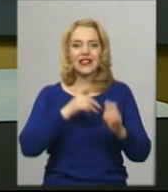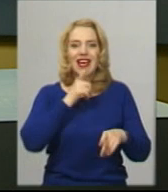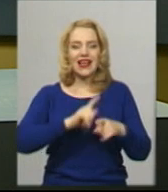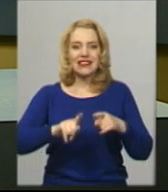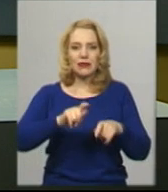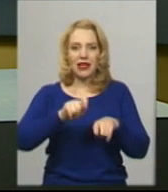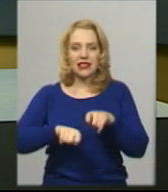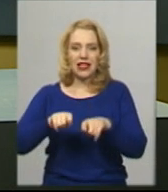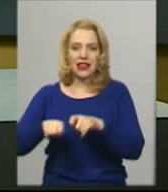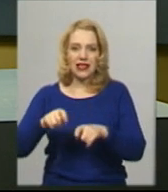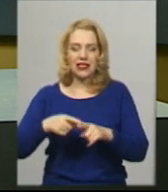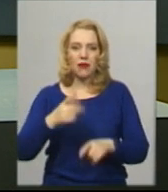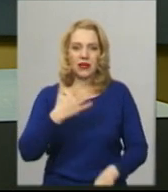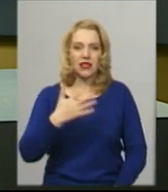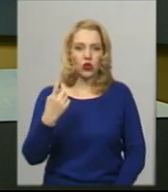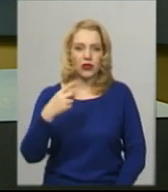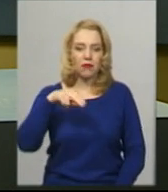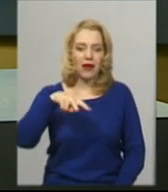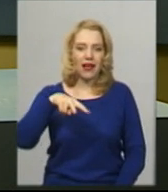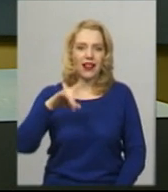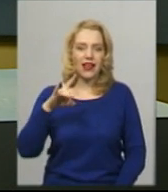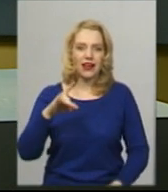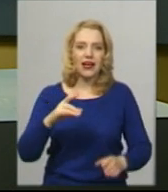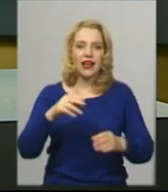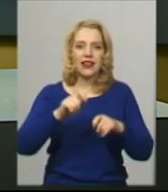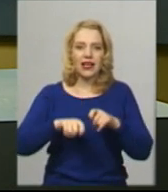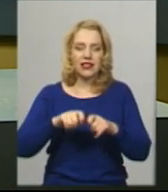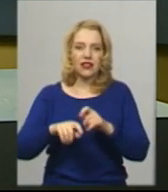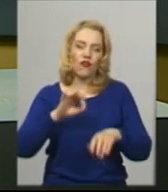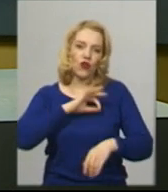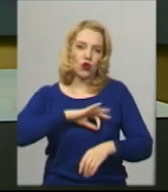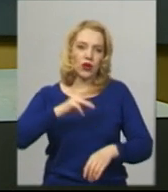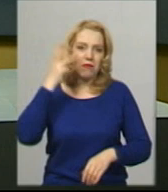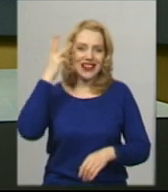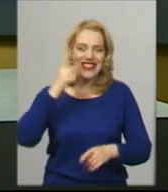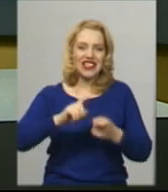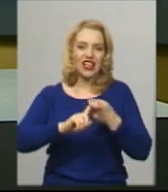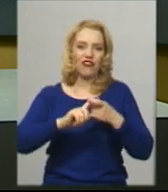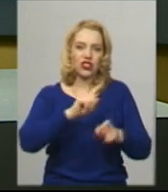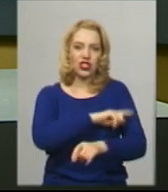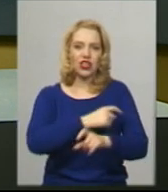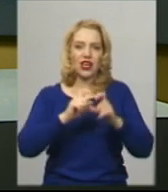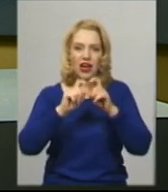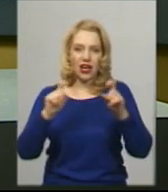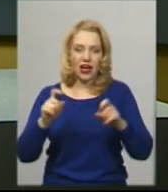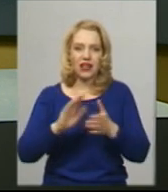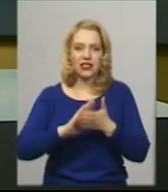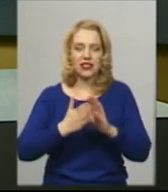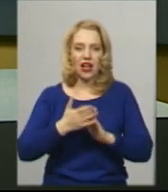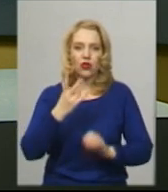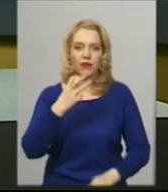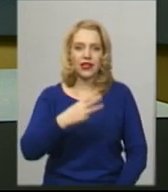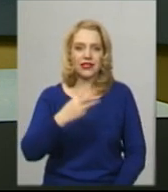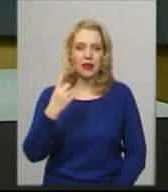51 ПЛР-тестів використали у Хмельницькій міській інфекційній лікарні станом на ранок 31 березня. Про це